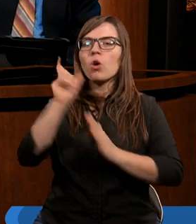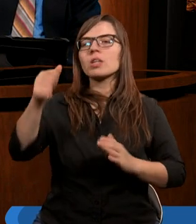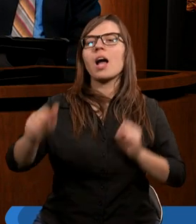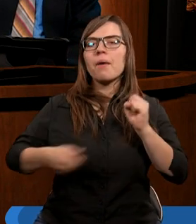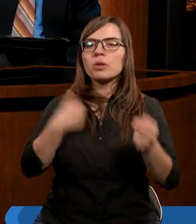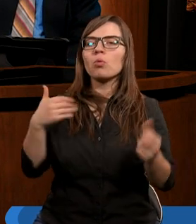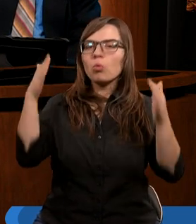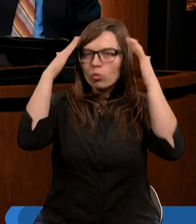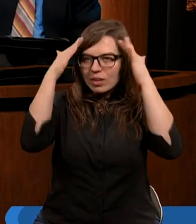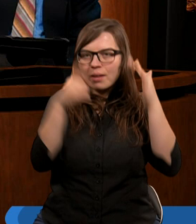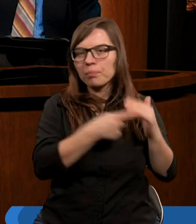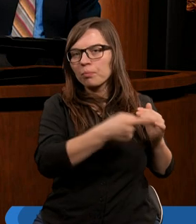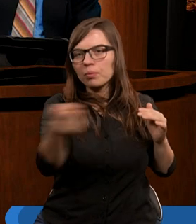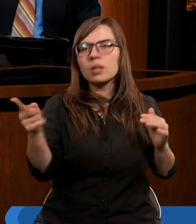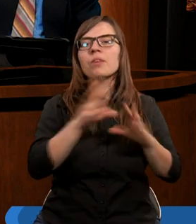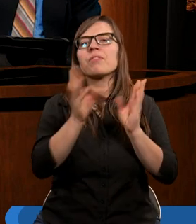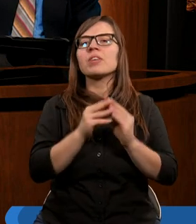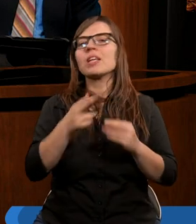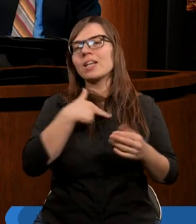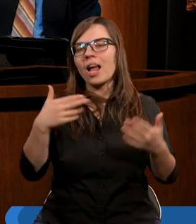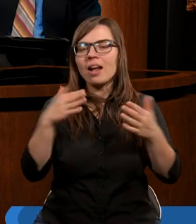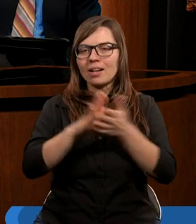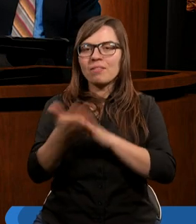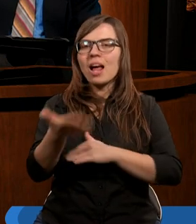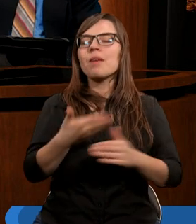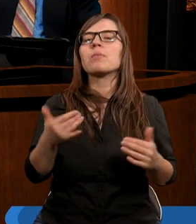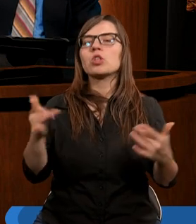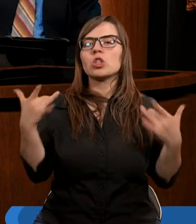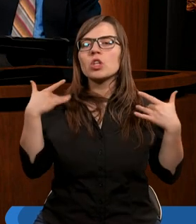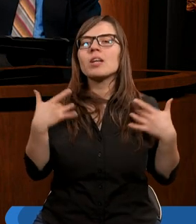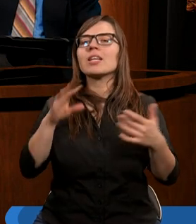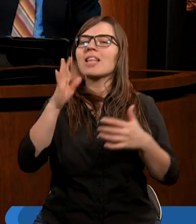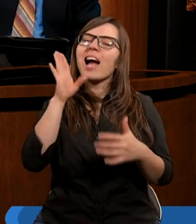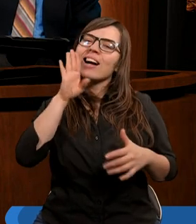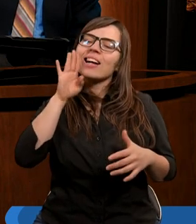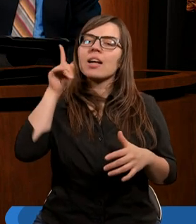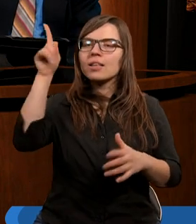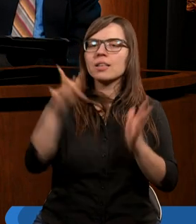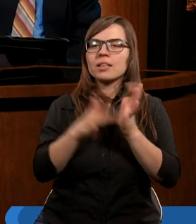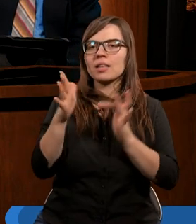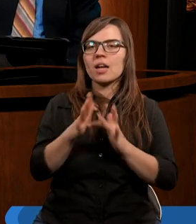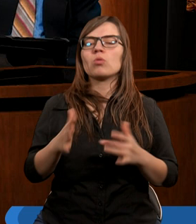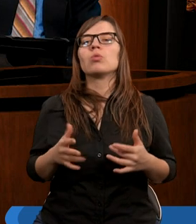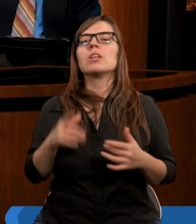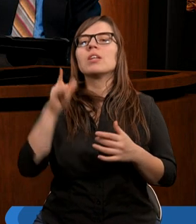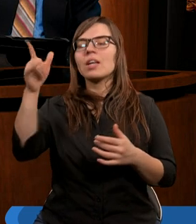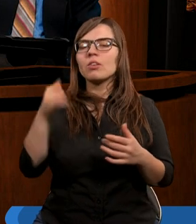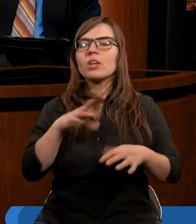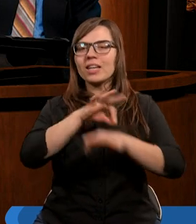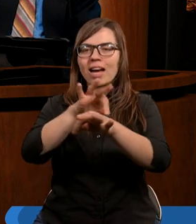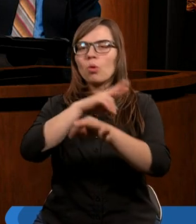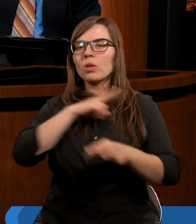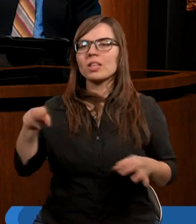świadomi w żyli tak, jak Ty nas uczysz, jak Ty nami